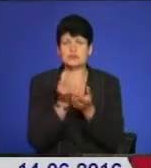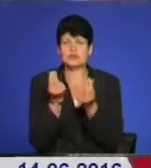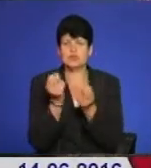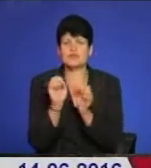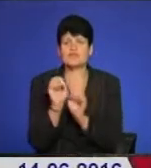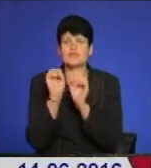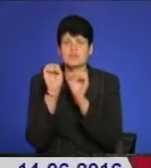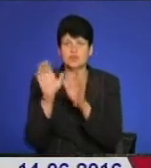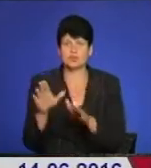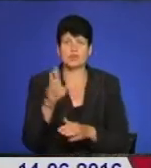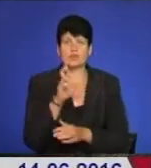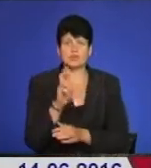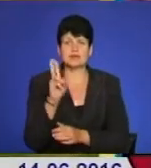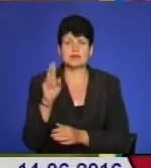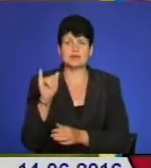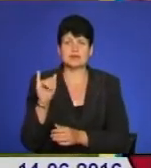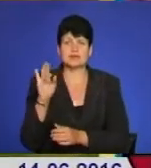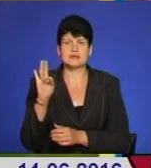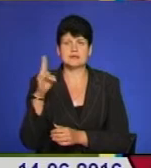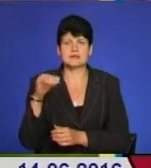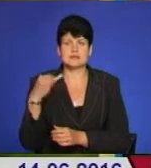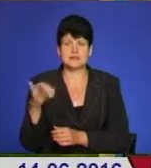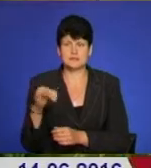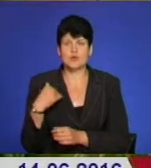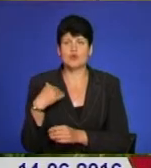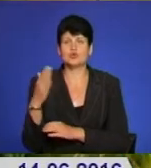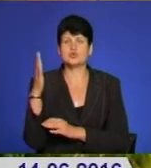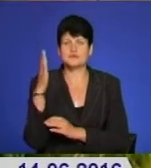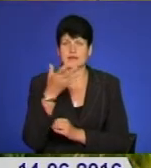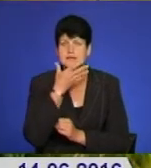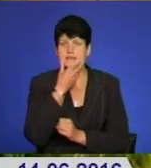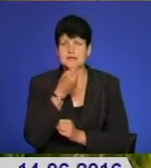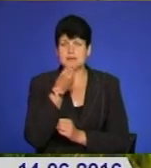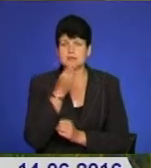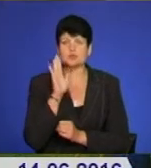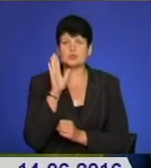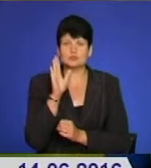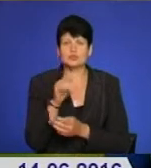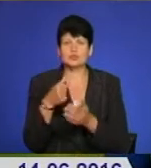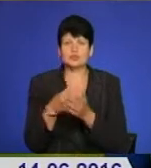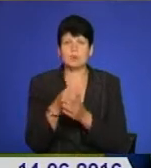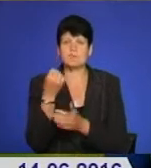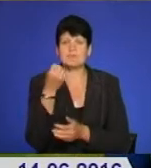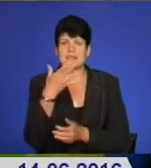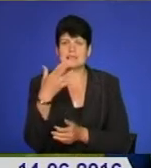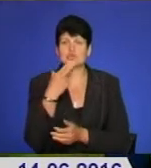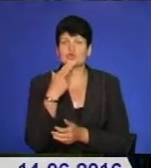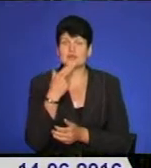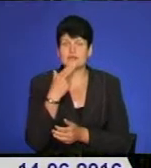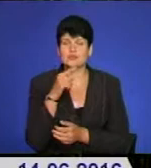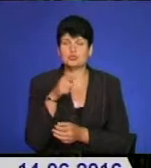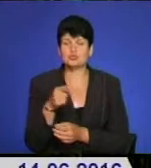ж віддадуть Богданові Кіндію. До речі, голосування за красунь у віночках триватиме до 15 червня, тож